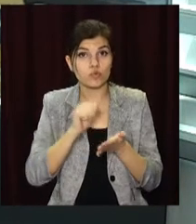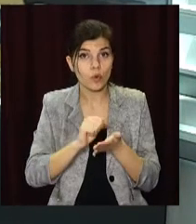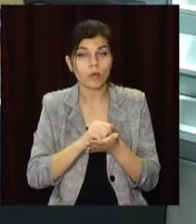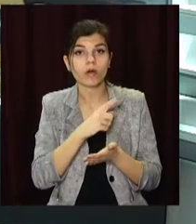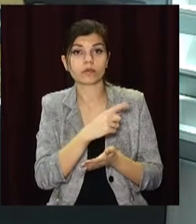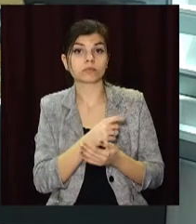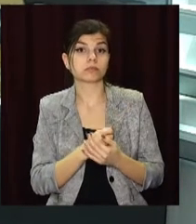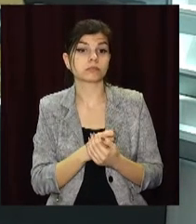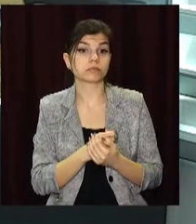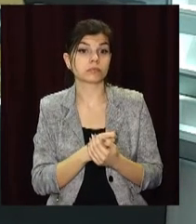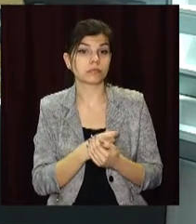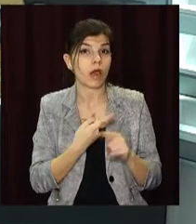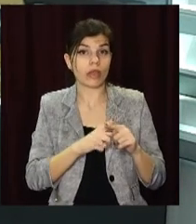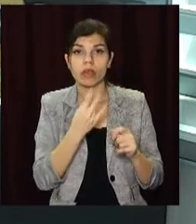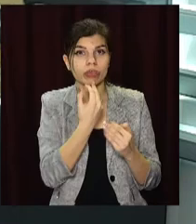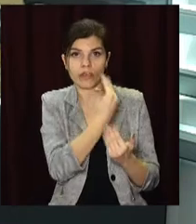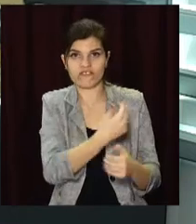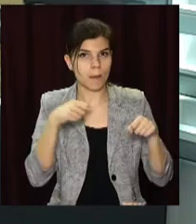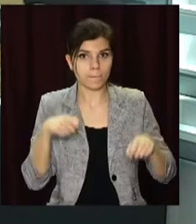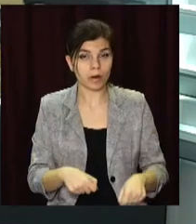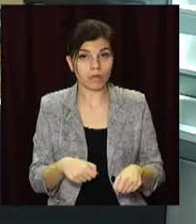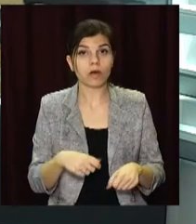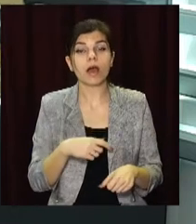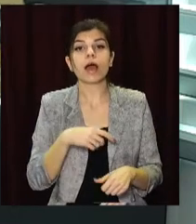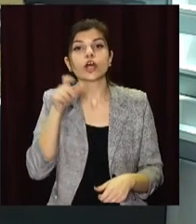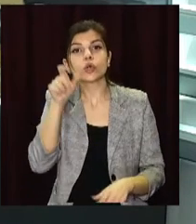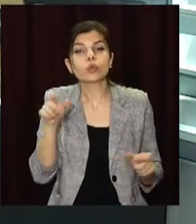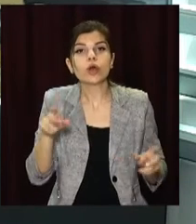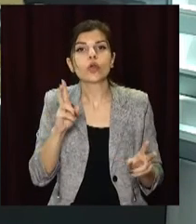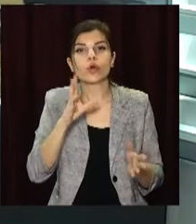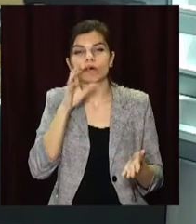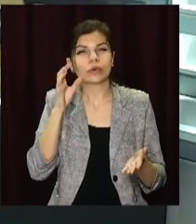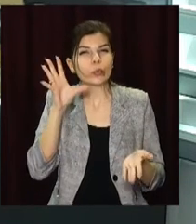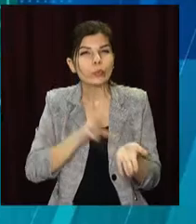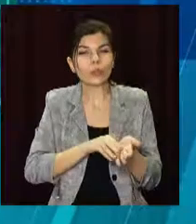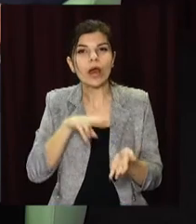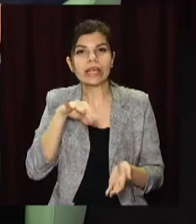компетенцією. Що про це думають лінгвісти та правники – далі в сюжеті.